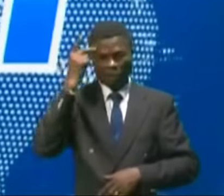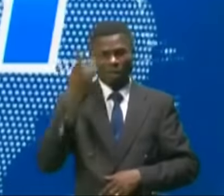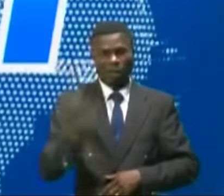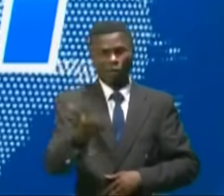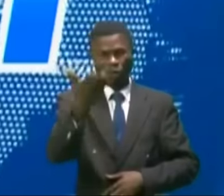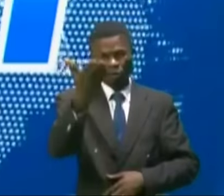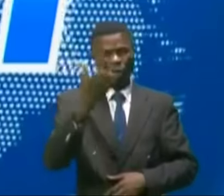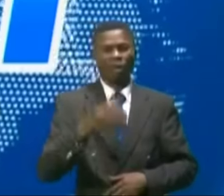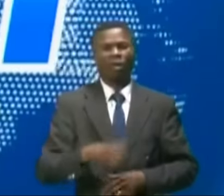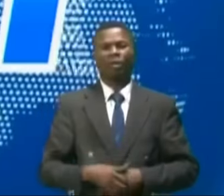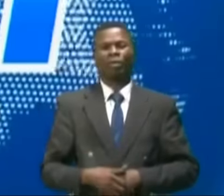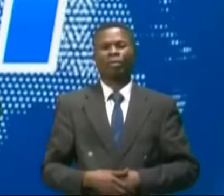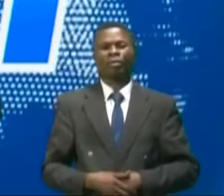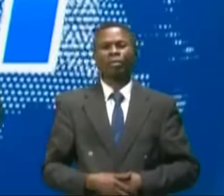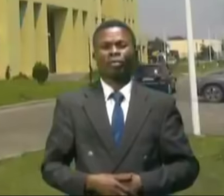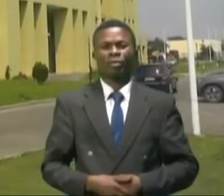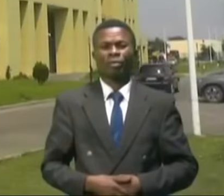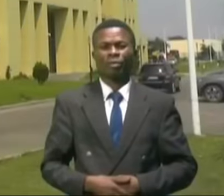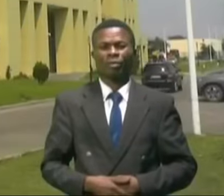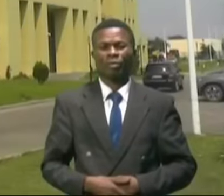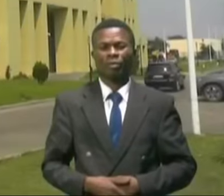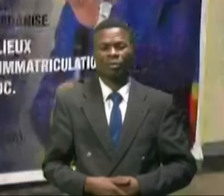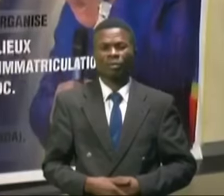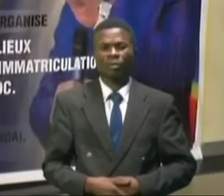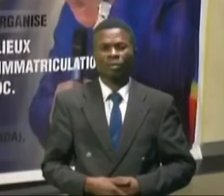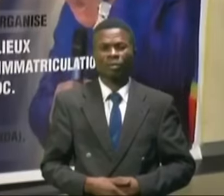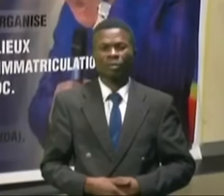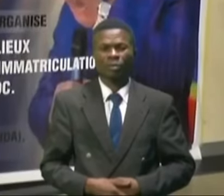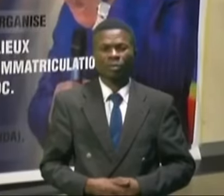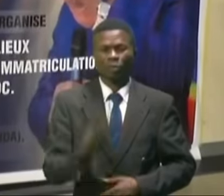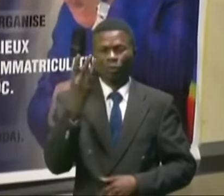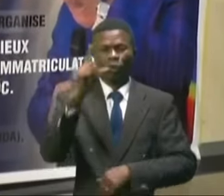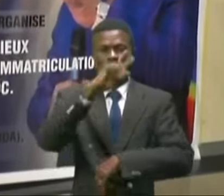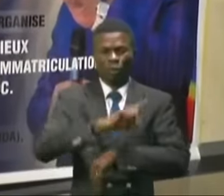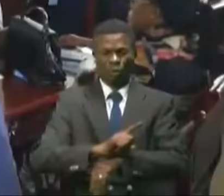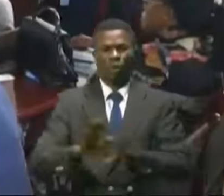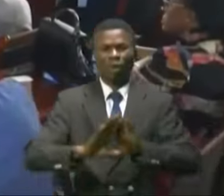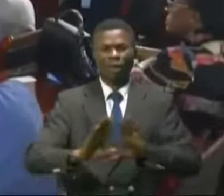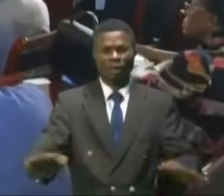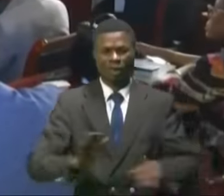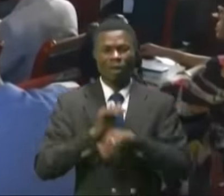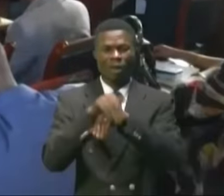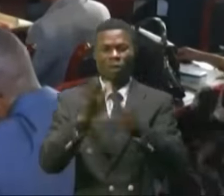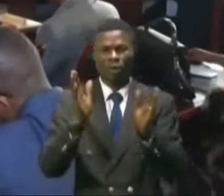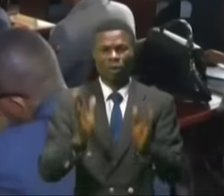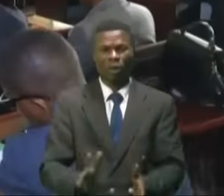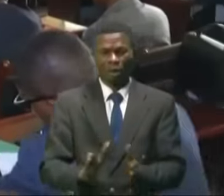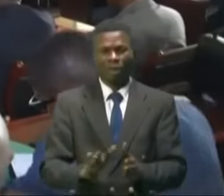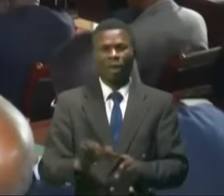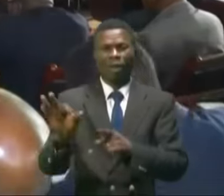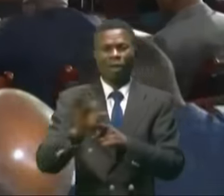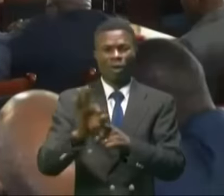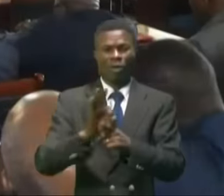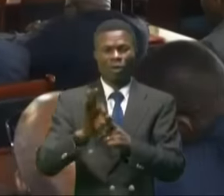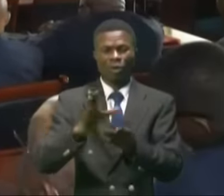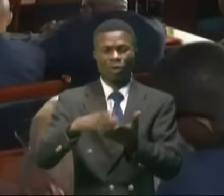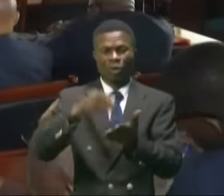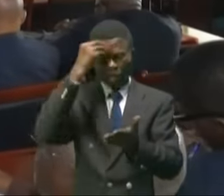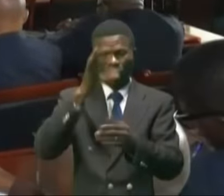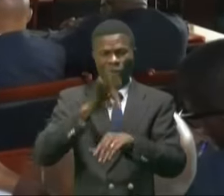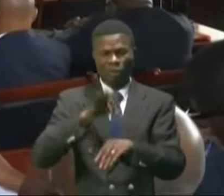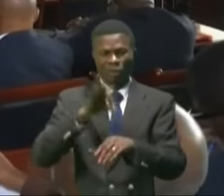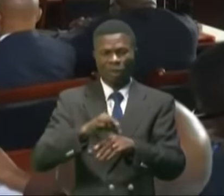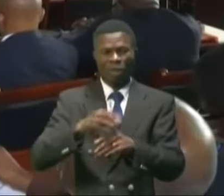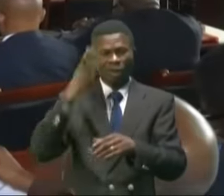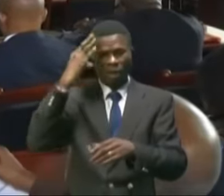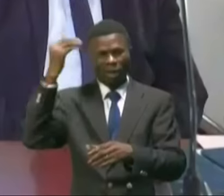au Dépenda, a signé ses reportages. Trois jours vont suffire aux participants à cet atelier d'avoir l'opportunité d